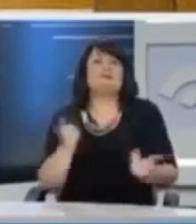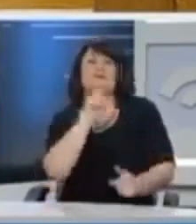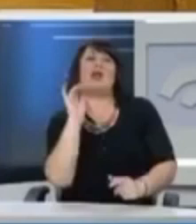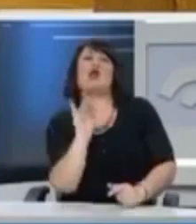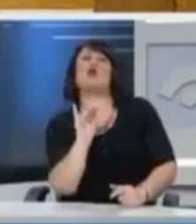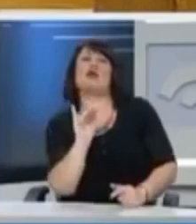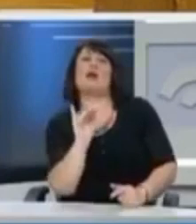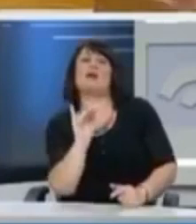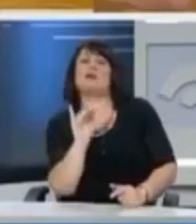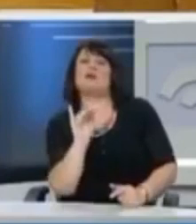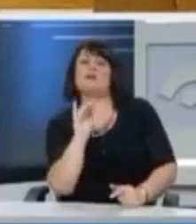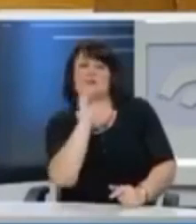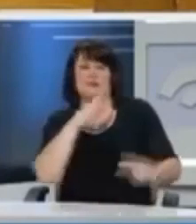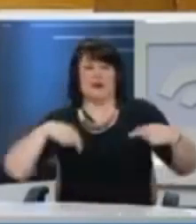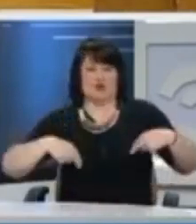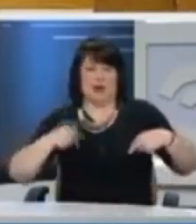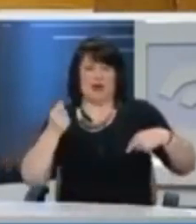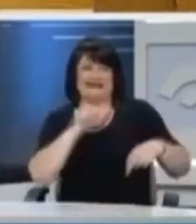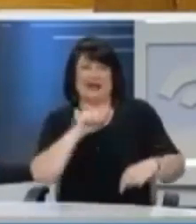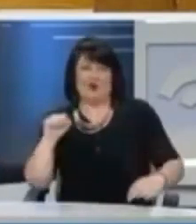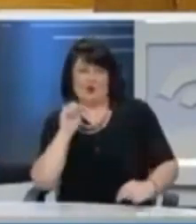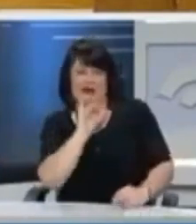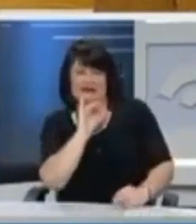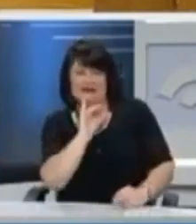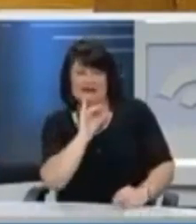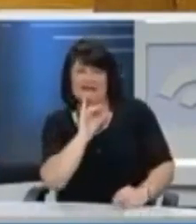Τότε είναι το ερώτημα, κύριε Σταϊκούρα, κύριοι συνάδελφοι.